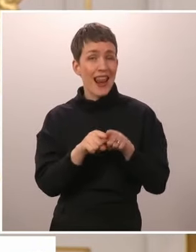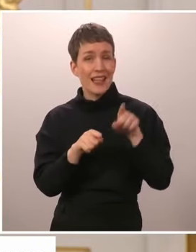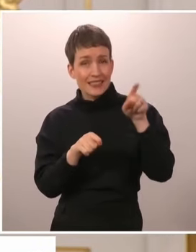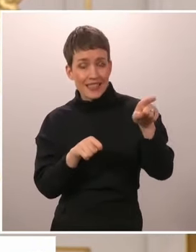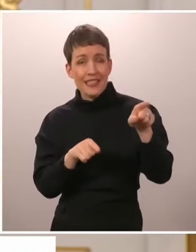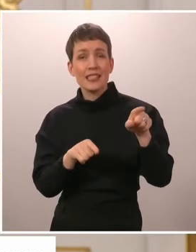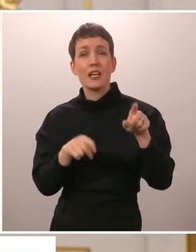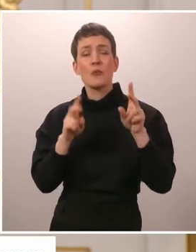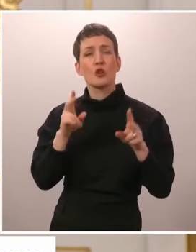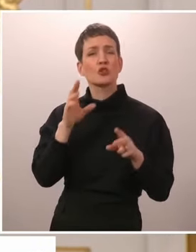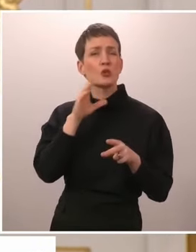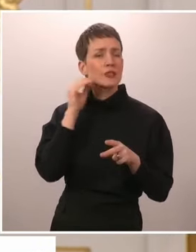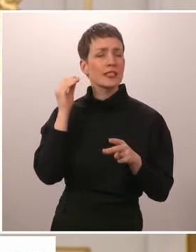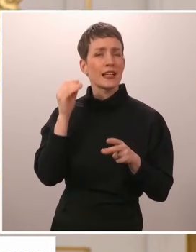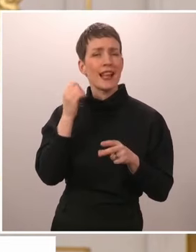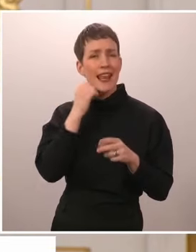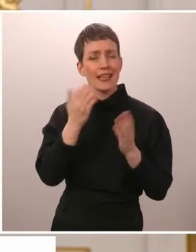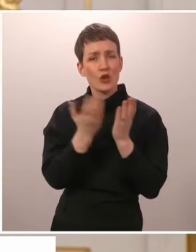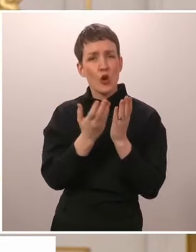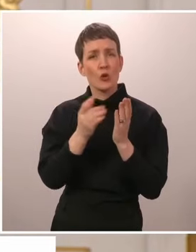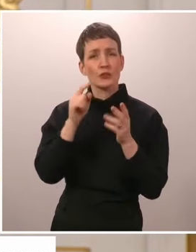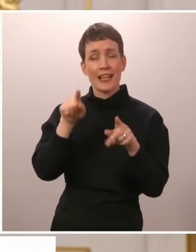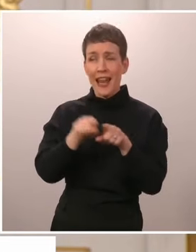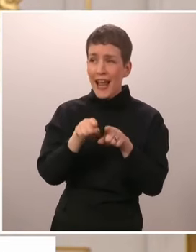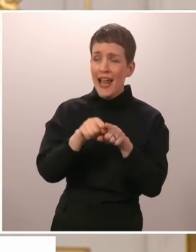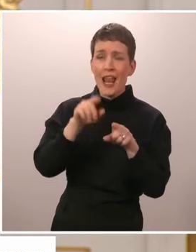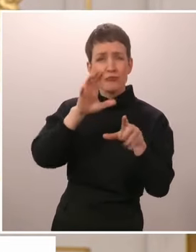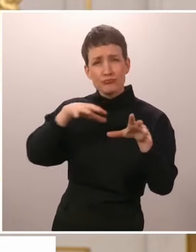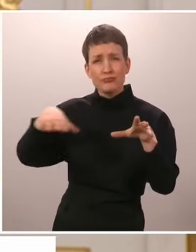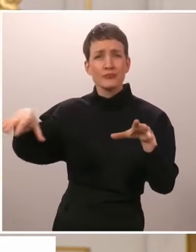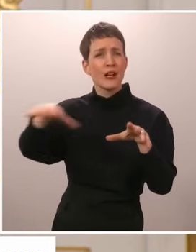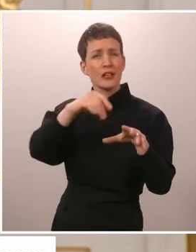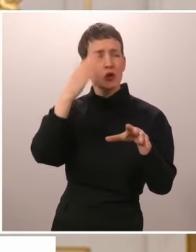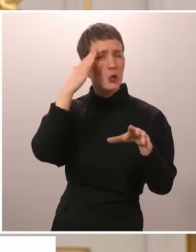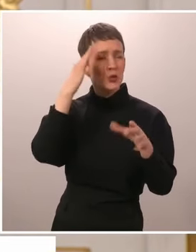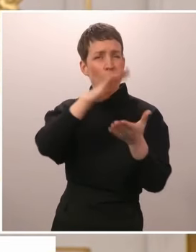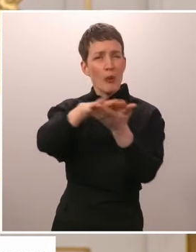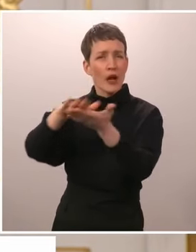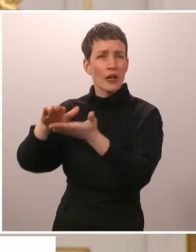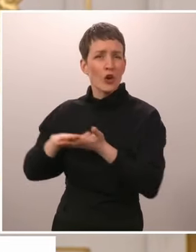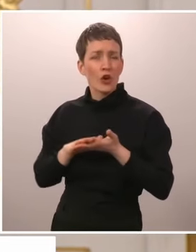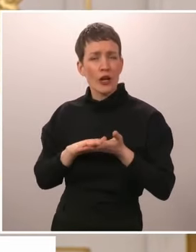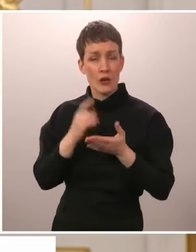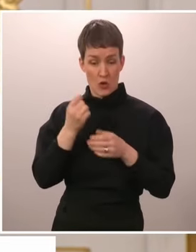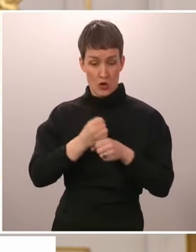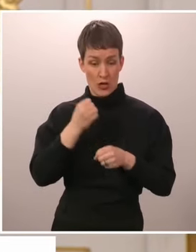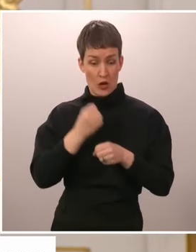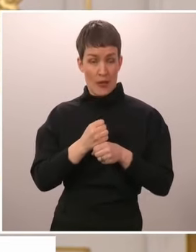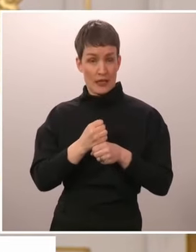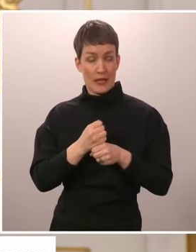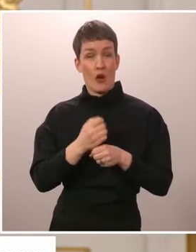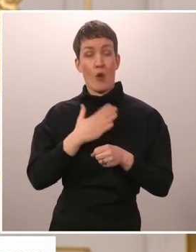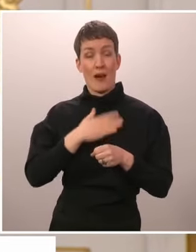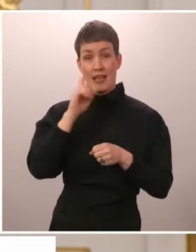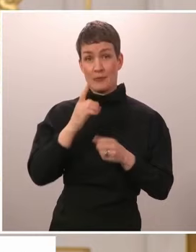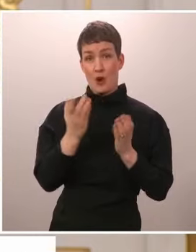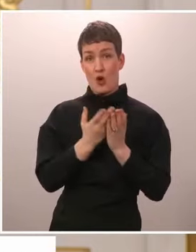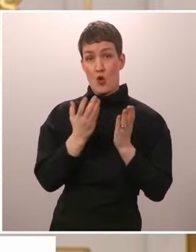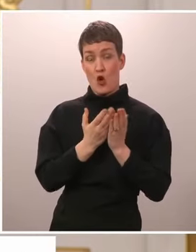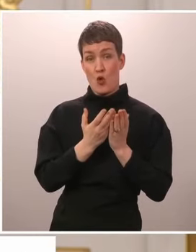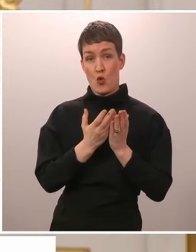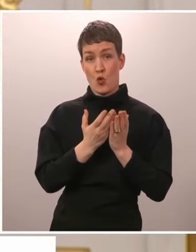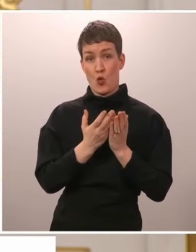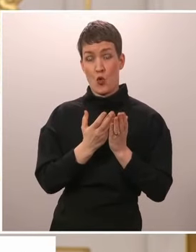läkskola. En kilometer till min första skola i Mungsnäs finska